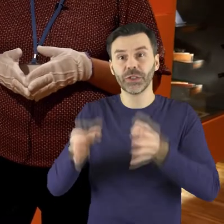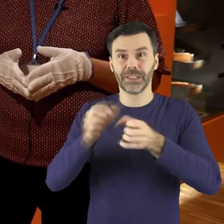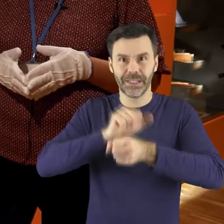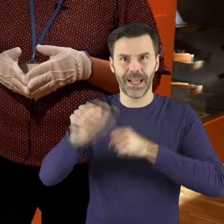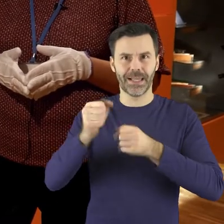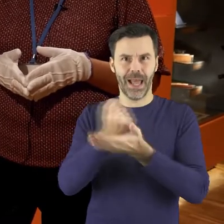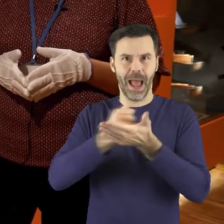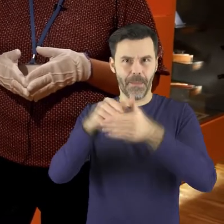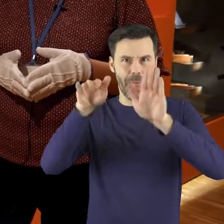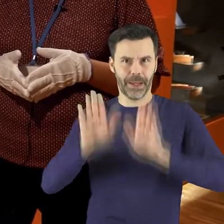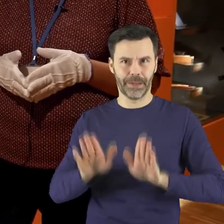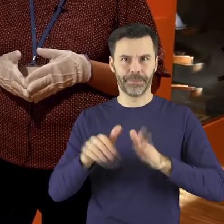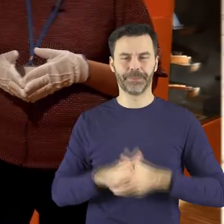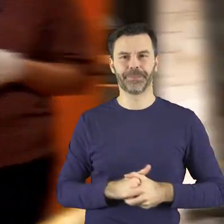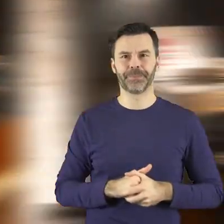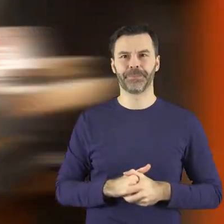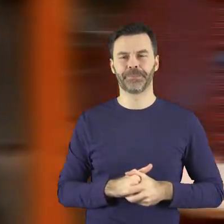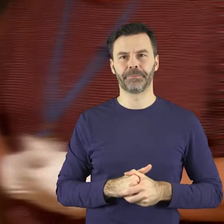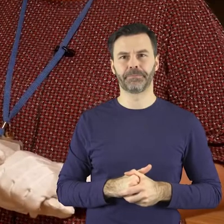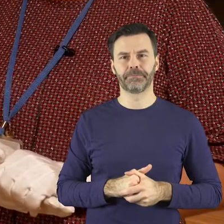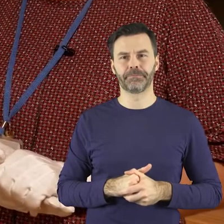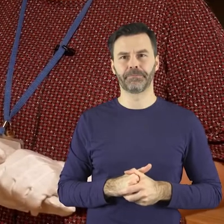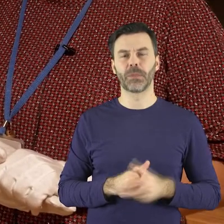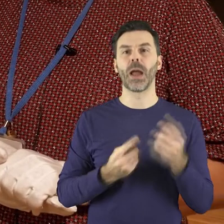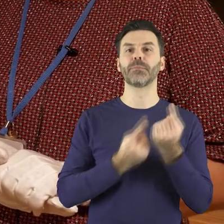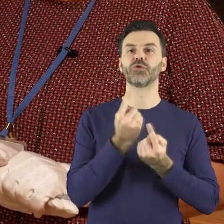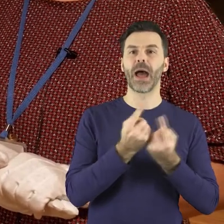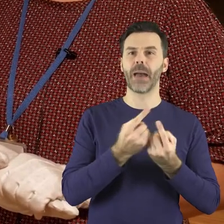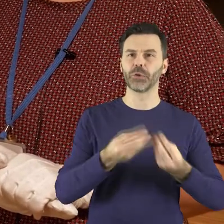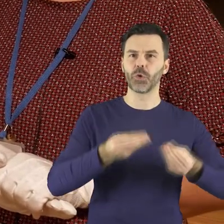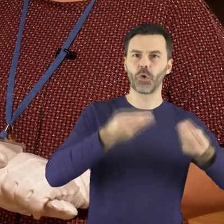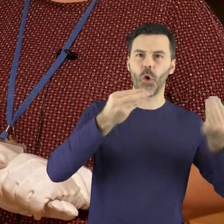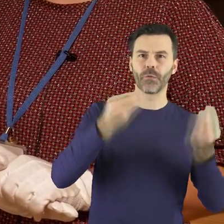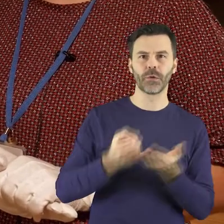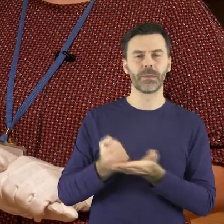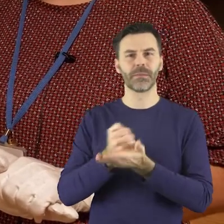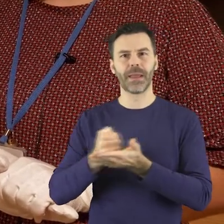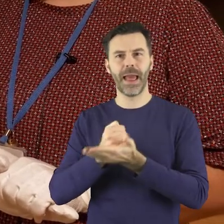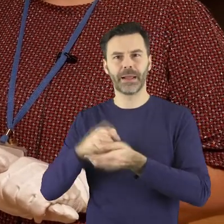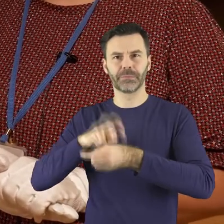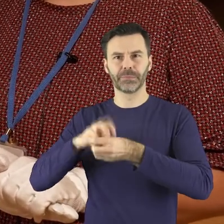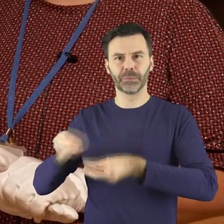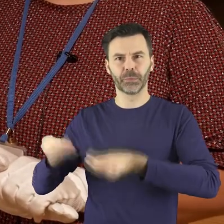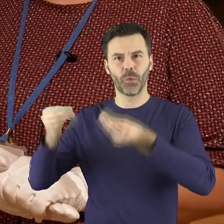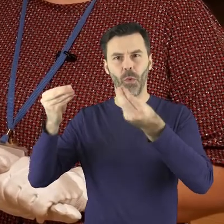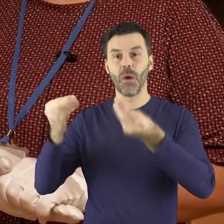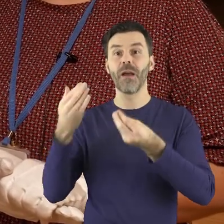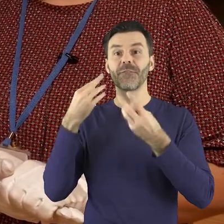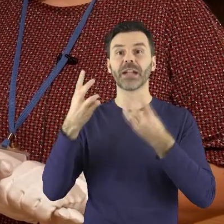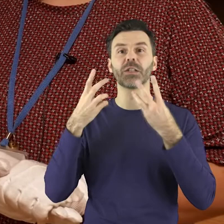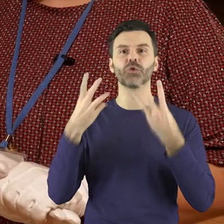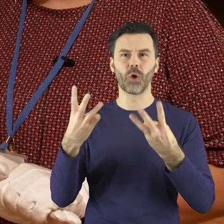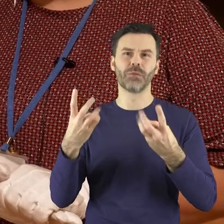miejscu funkcjonuje właśnie apteka. Postęp w przemyśle, postęp w medycynie to także roznąca świadomość na temat